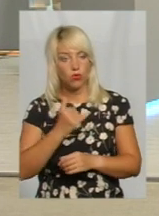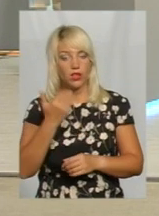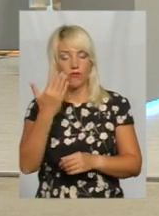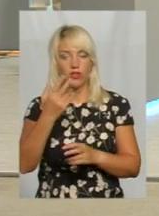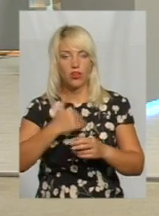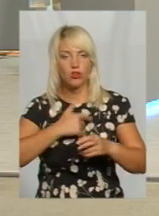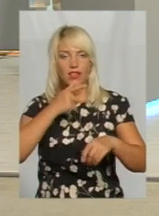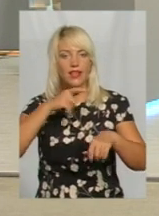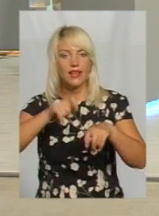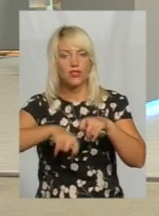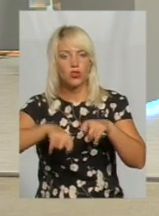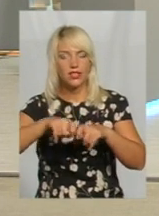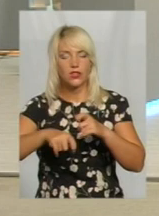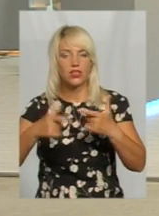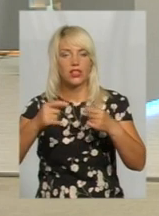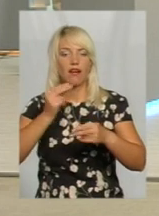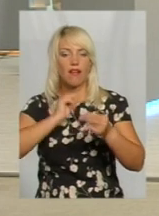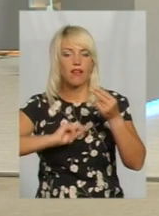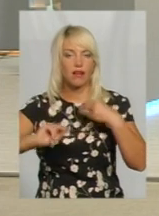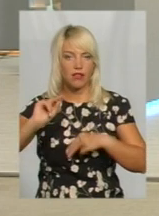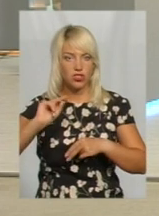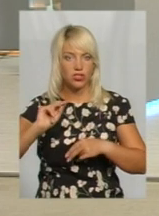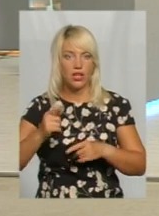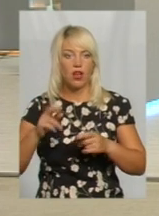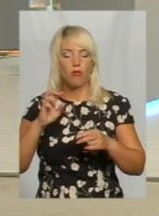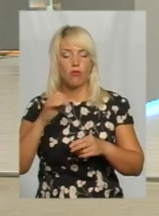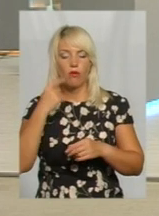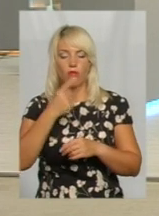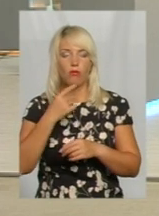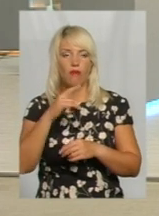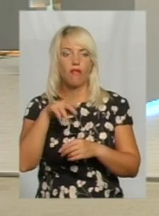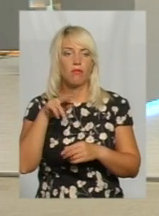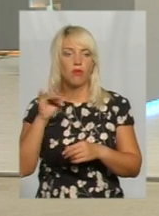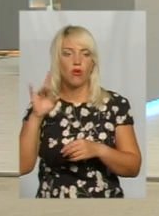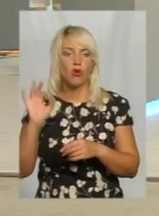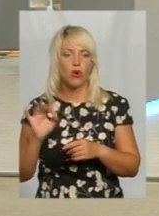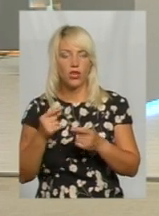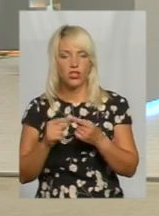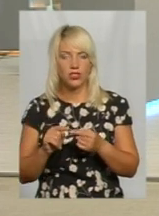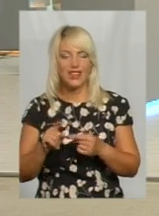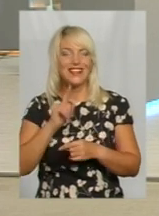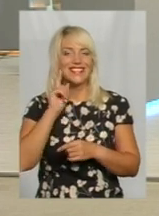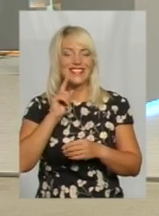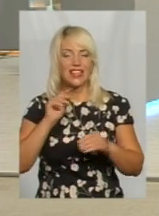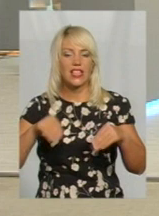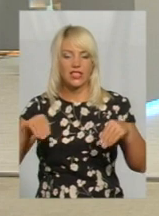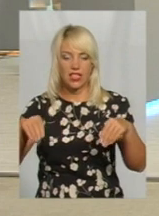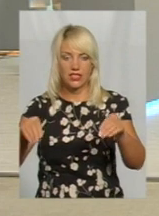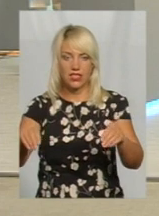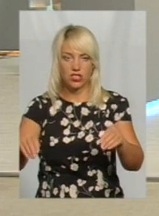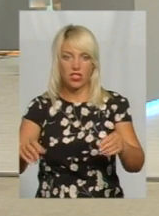дослідити, де краще, бо мова йде про інше, зелені насадження, вроді,